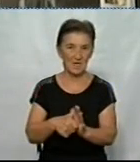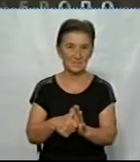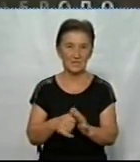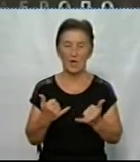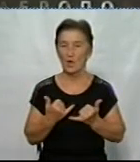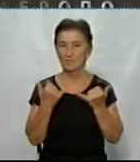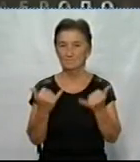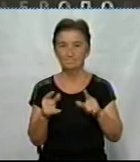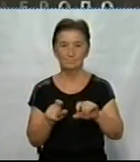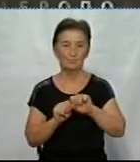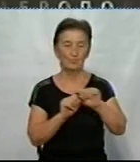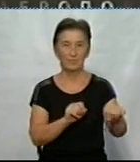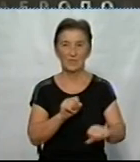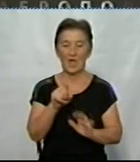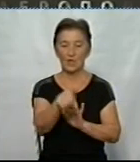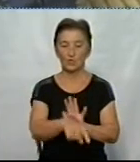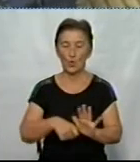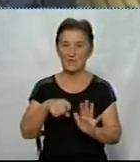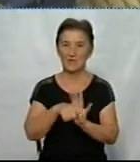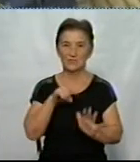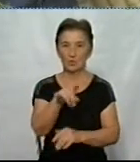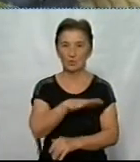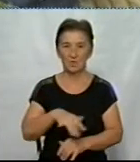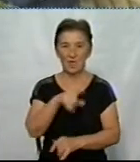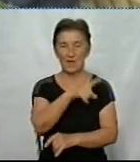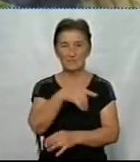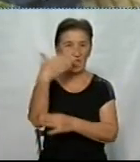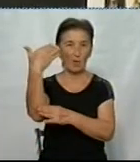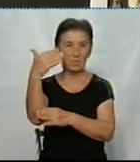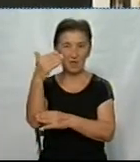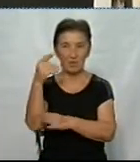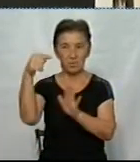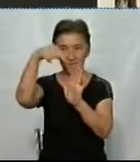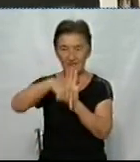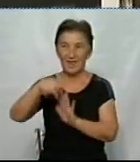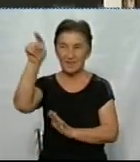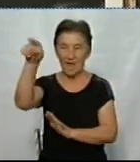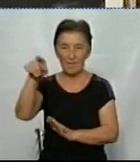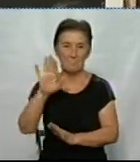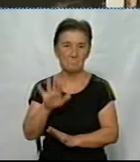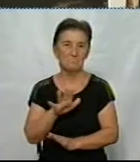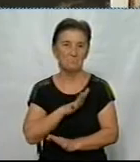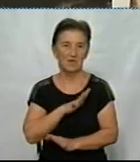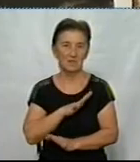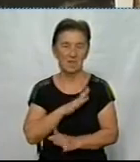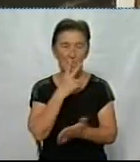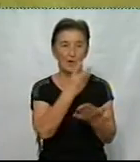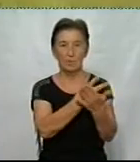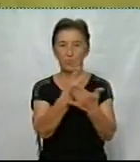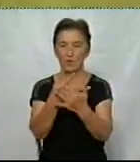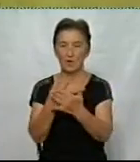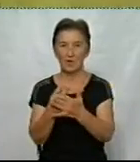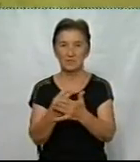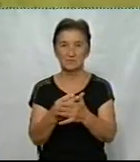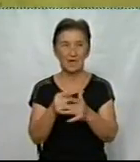присвячена обороні Донецького аеропорту. Цей прапор був з бійцями під час оборони, згадує боєць з позивним Чарлі. Показує на прапорі